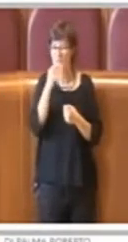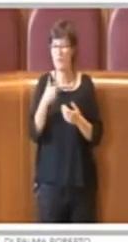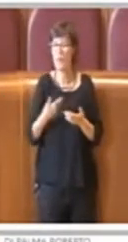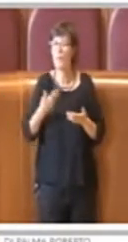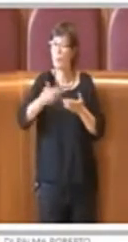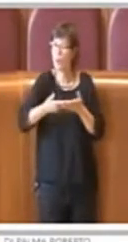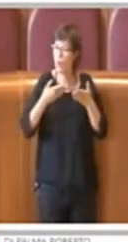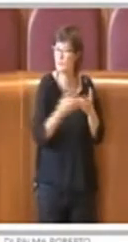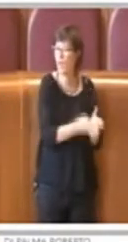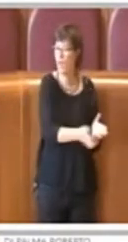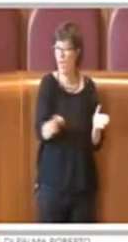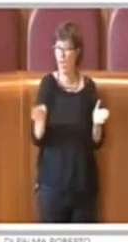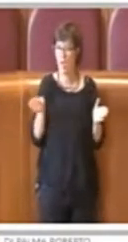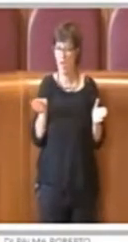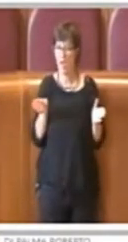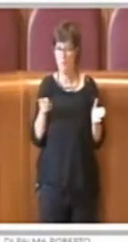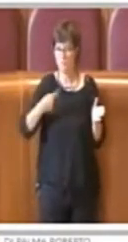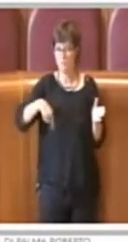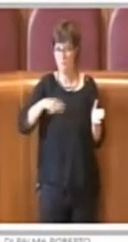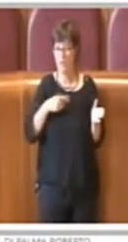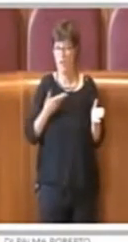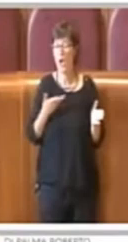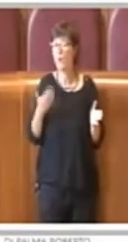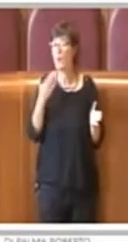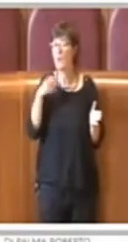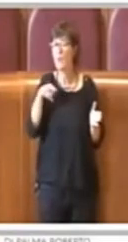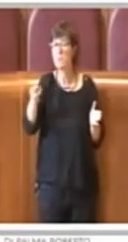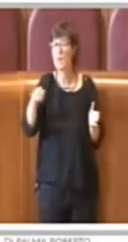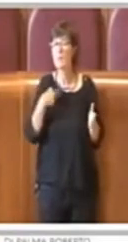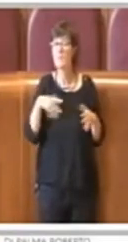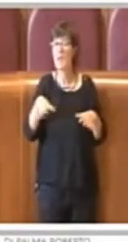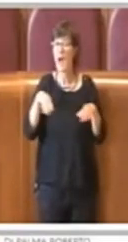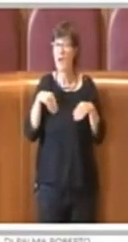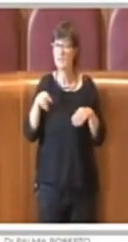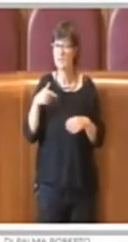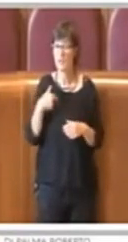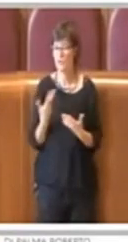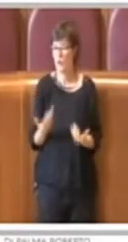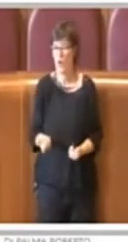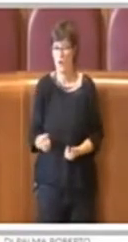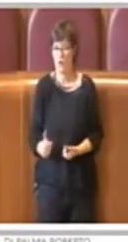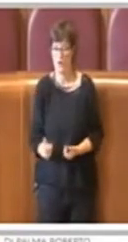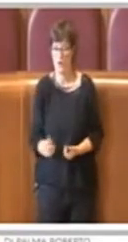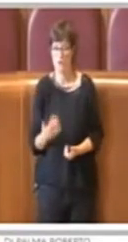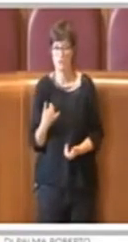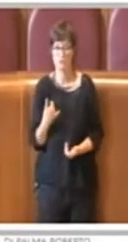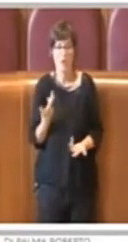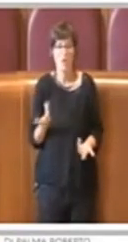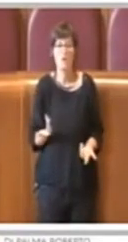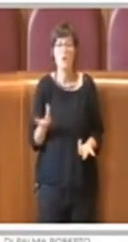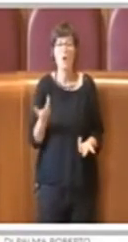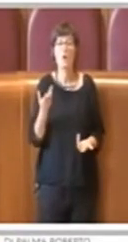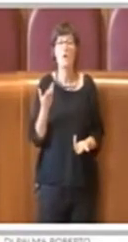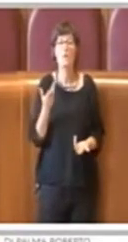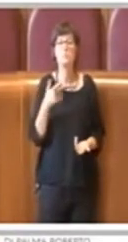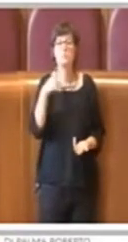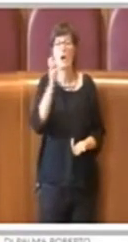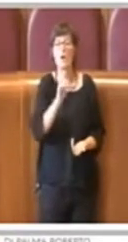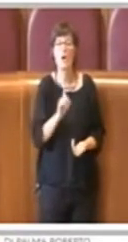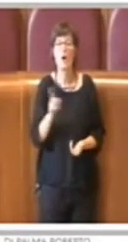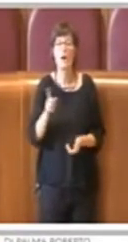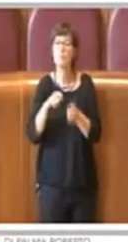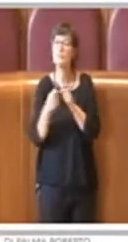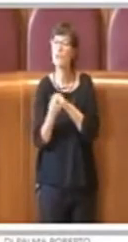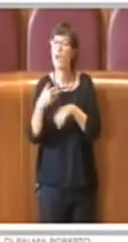motivazioni dell'assenzione per me sono inaccettabili. Quindi io non ho capito ancora quali saranno gli emendamenti che i consiglieri di